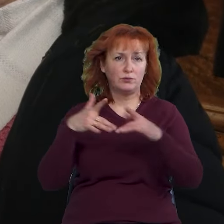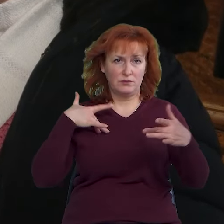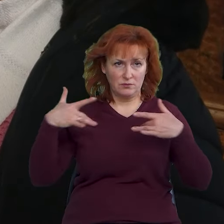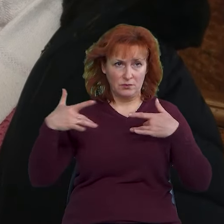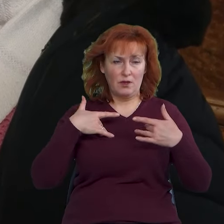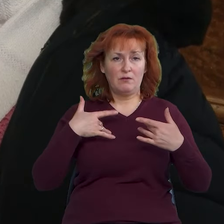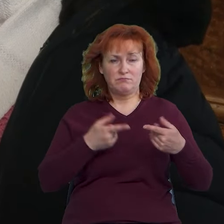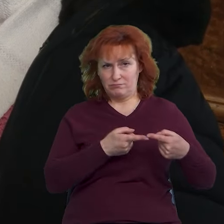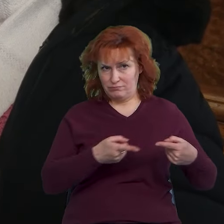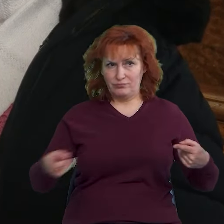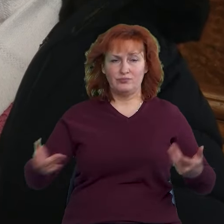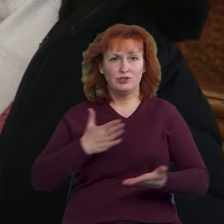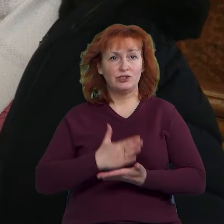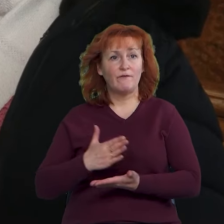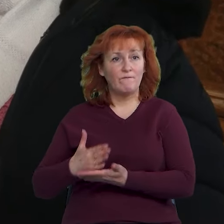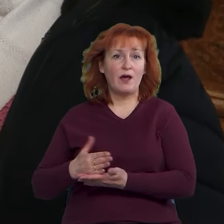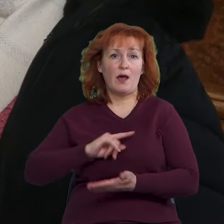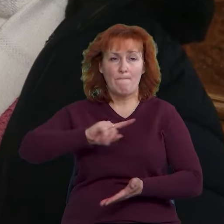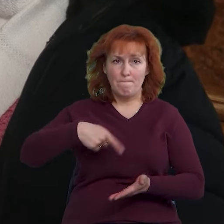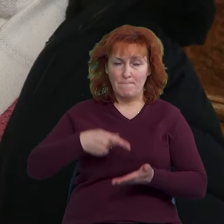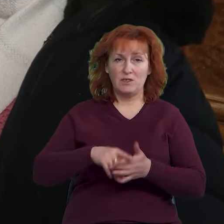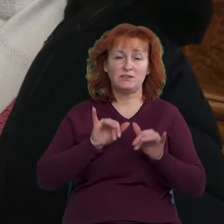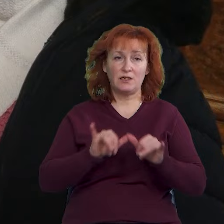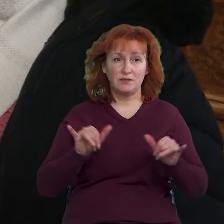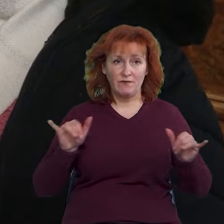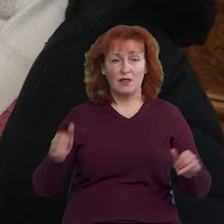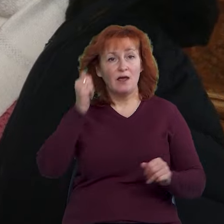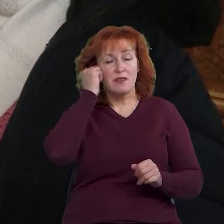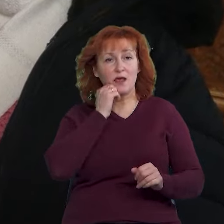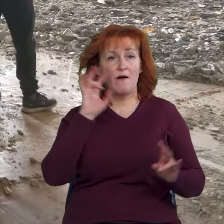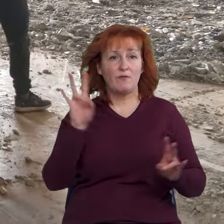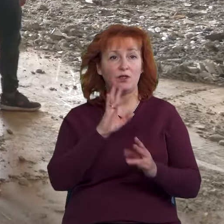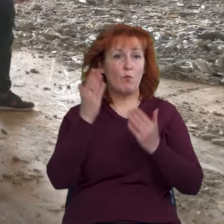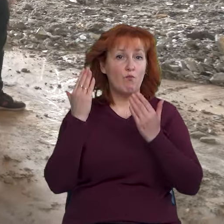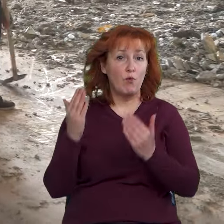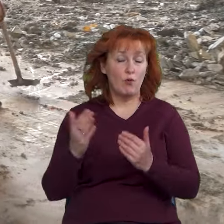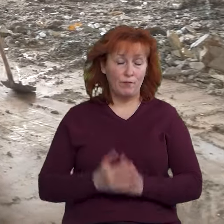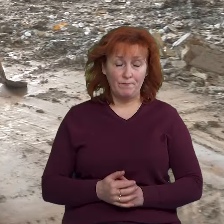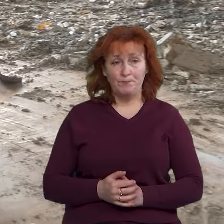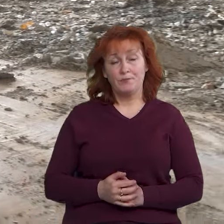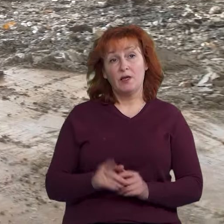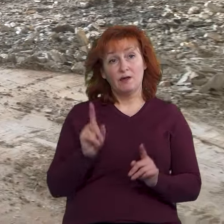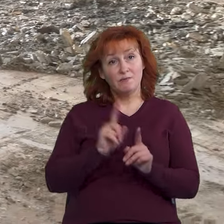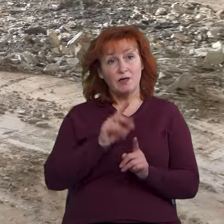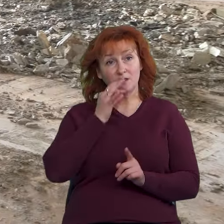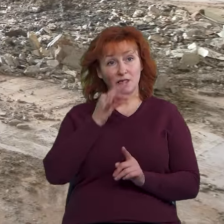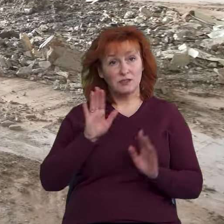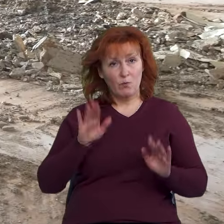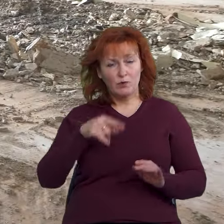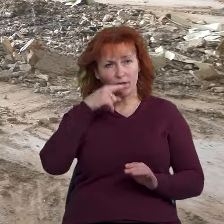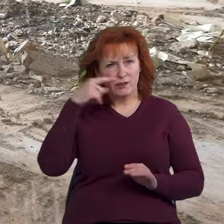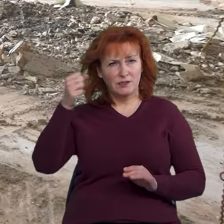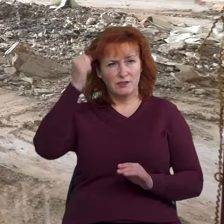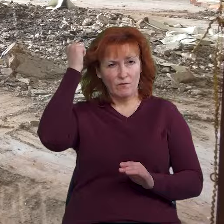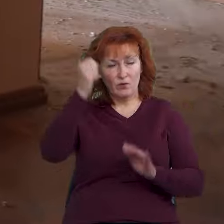живе, місто розквітає. Дякувати Богу. Все добре. Такий вигляд глядацька зала мала б після російського